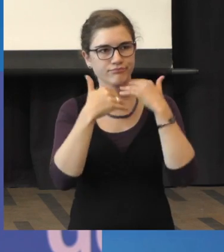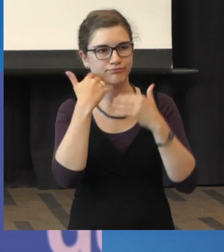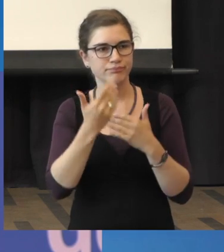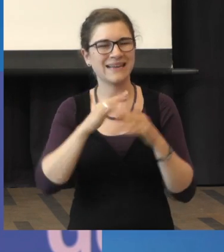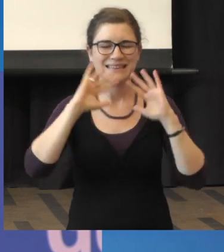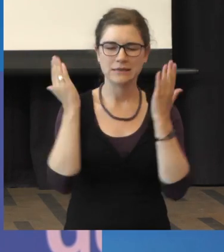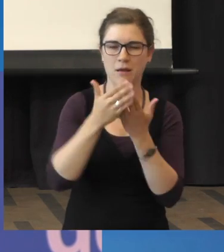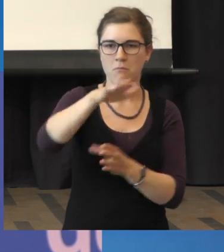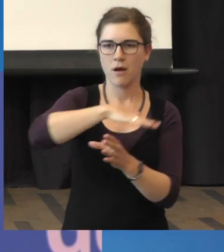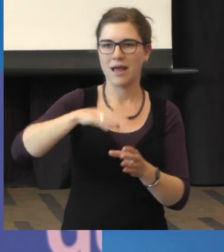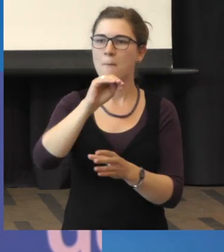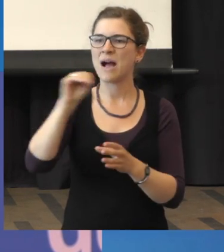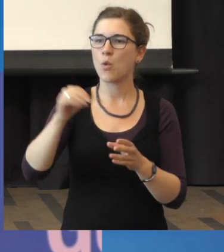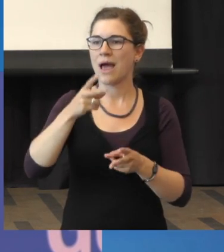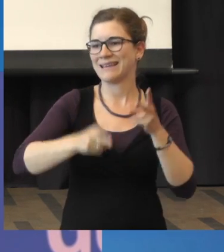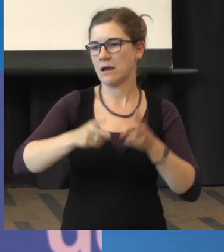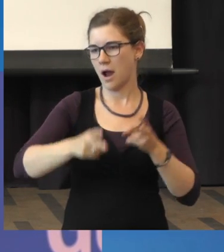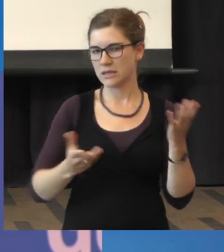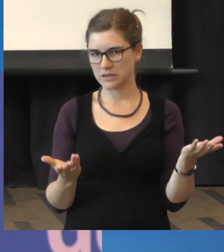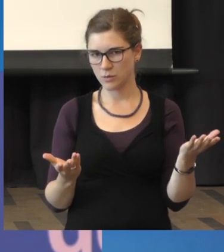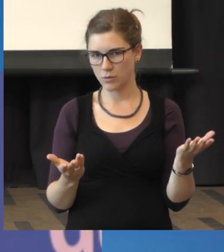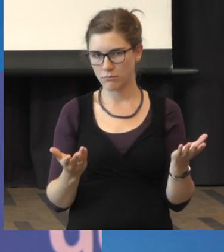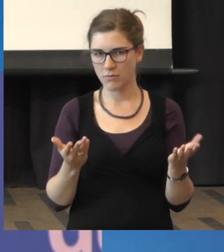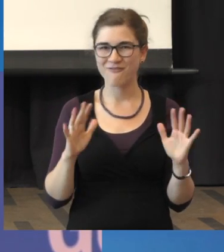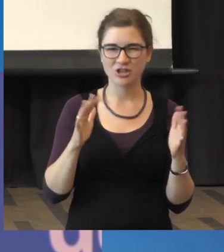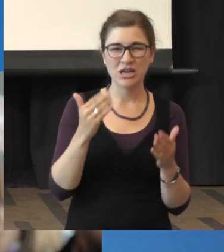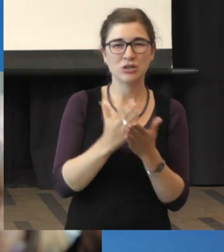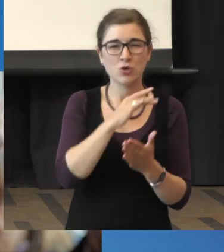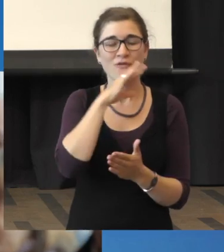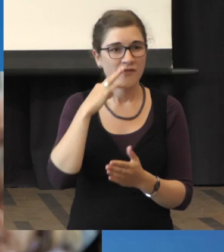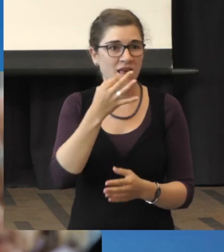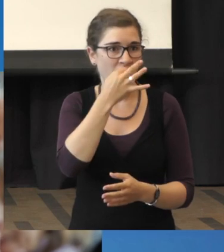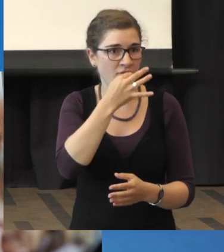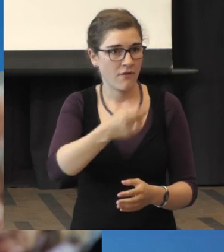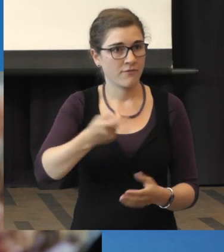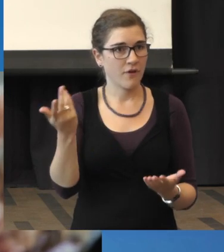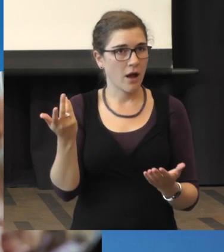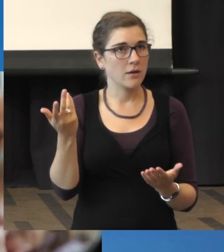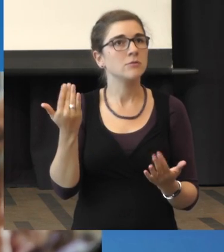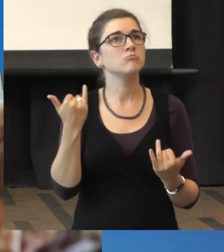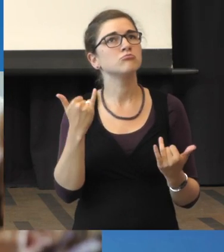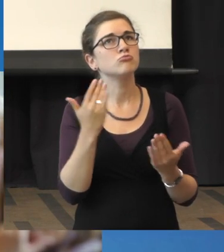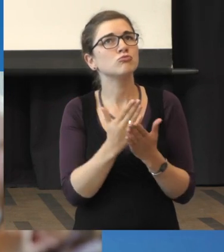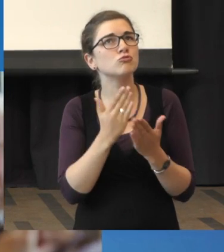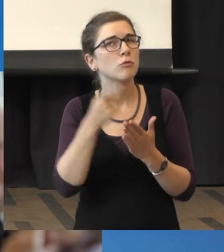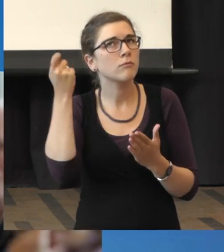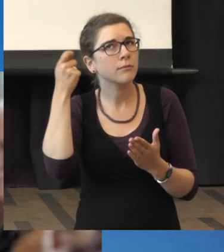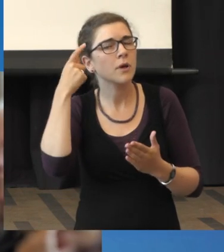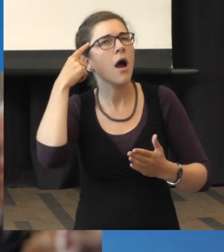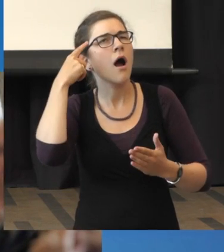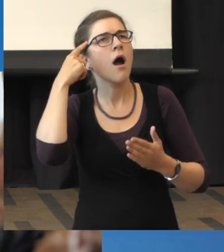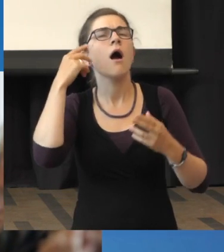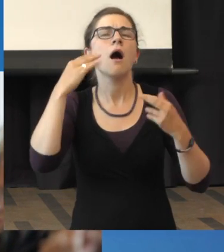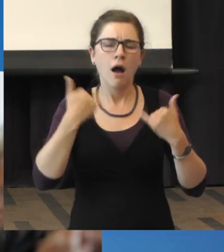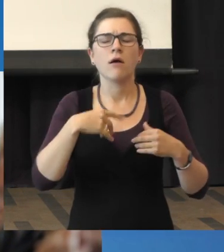Makuladegeneration, wobei sich dann wahrscheinlich möglicherweise auch schon viele Fragen selbst ergeben oder von beantwortet